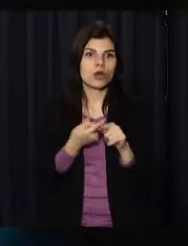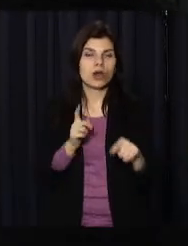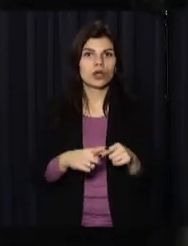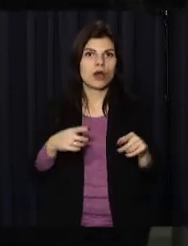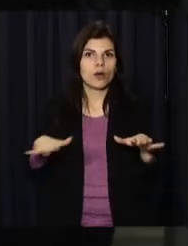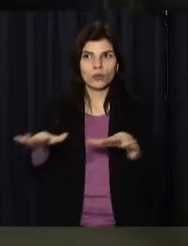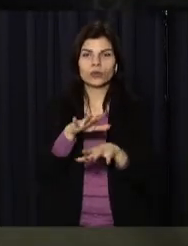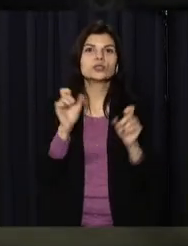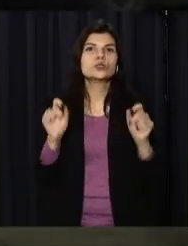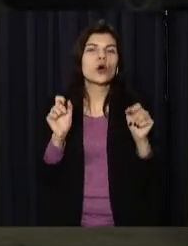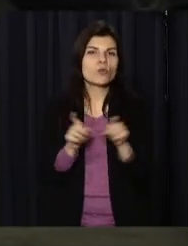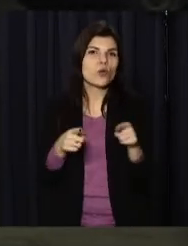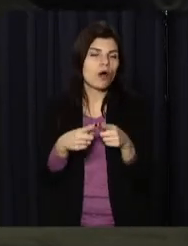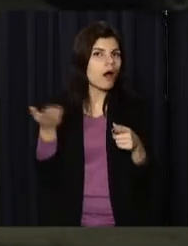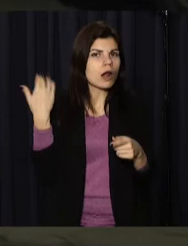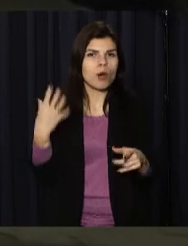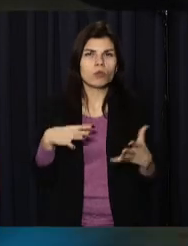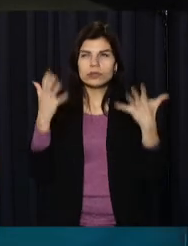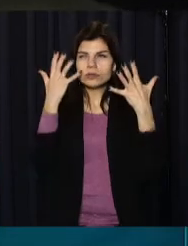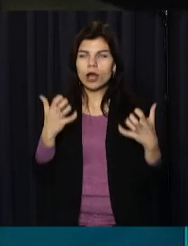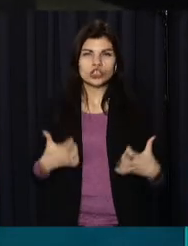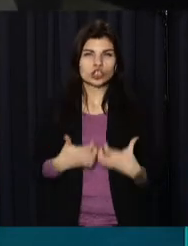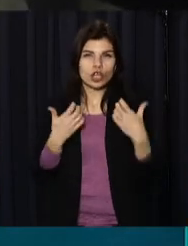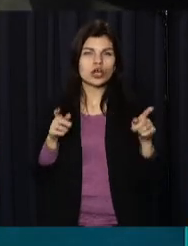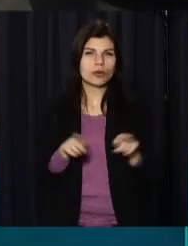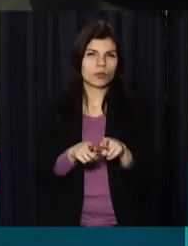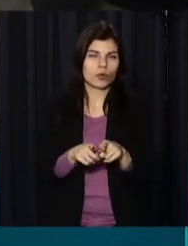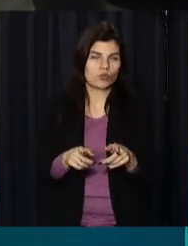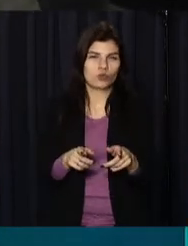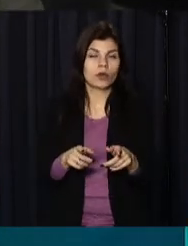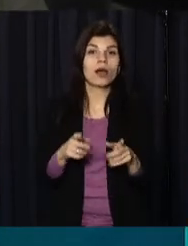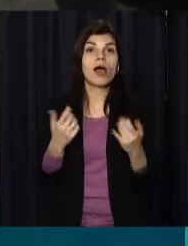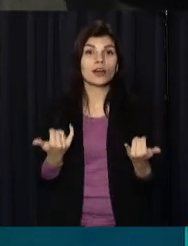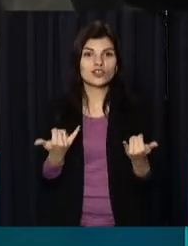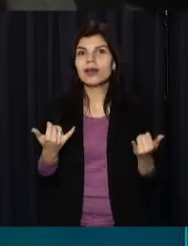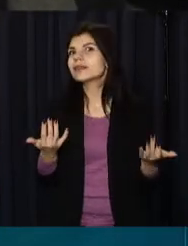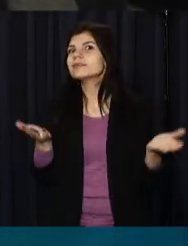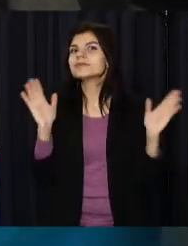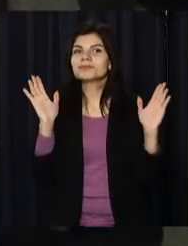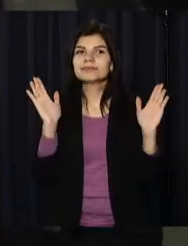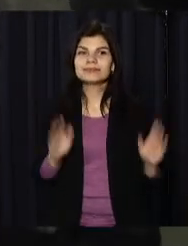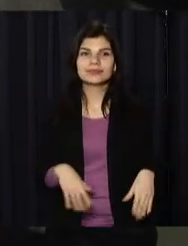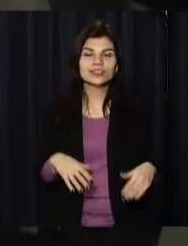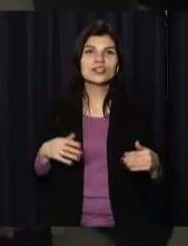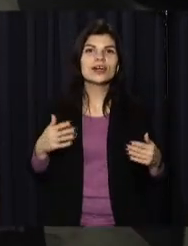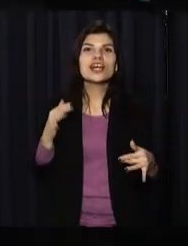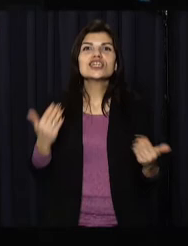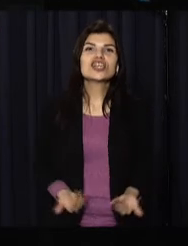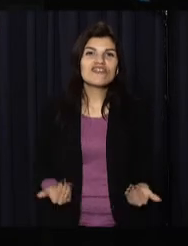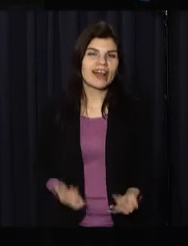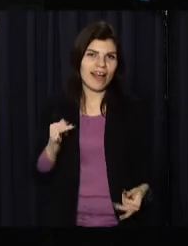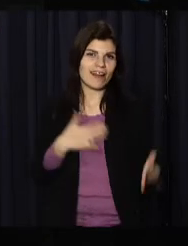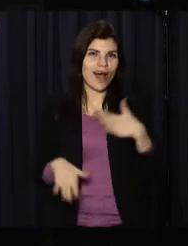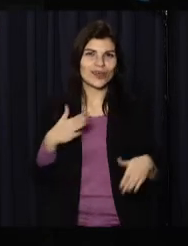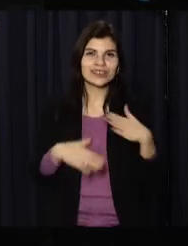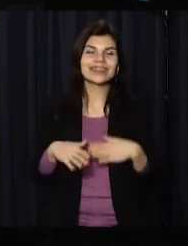уголочок стало. Було страшне, в мене ще трохи військово. А зараз так ти що. Живи і радуйся. Ще